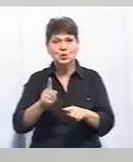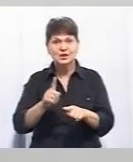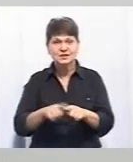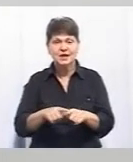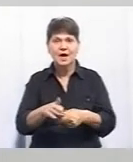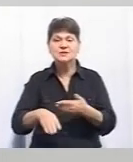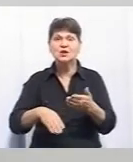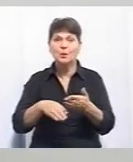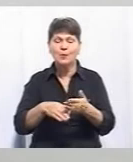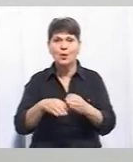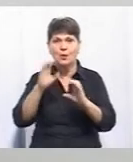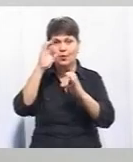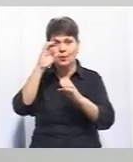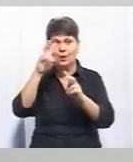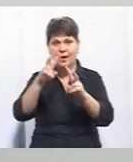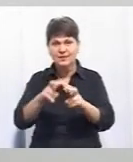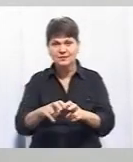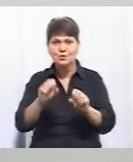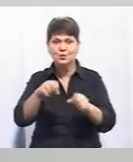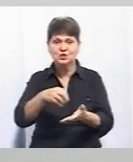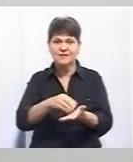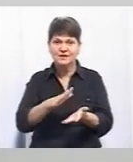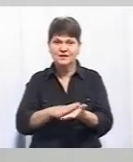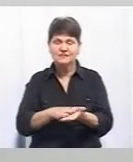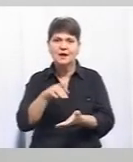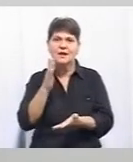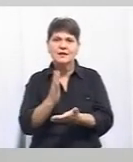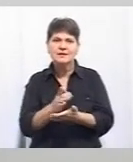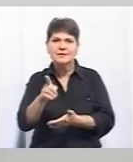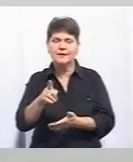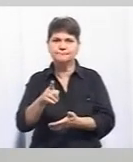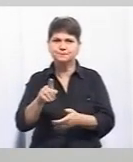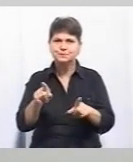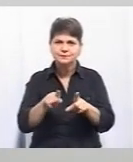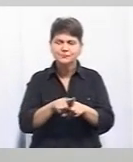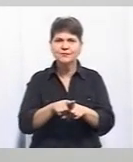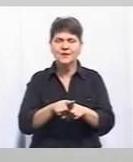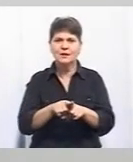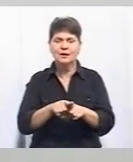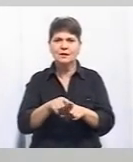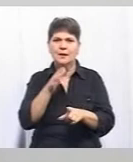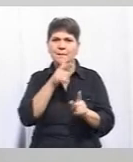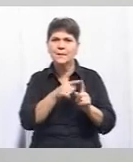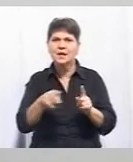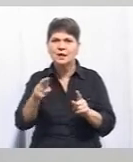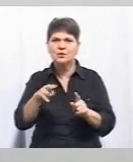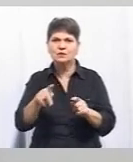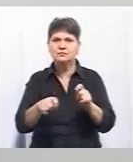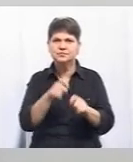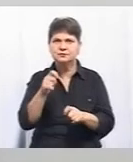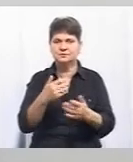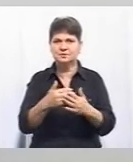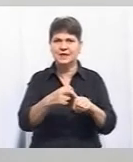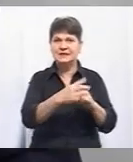допомогою аналізу, ми можемо визначити, що є піковий період, коли скоюється правопорушення. Тобто в 17